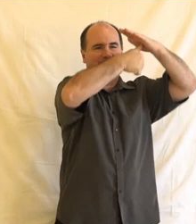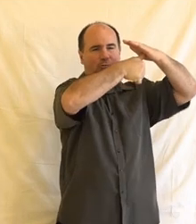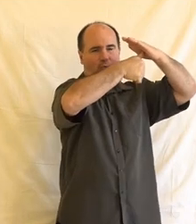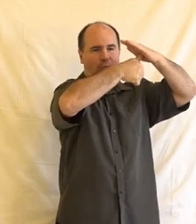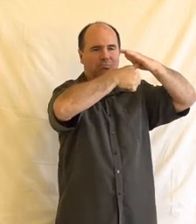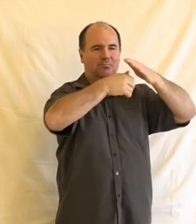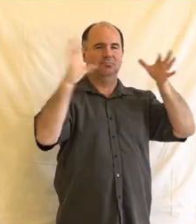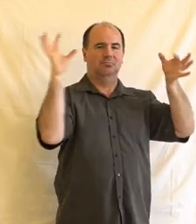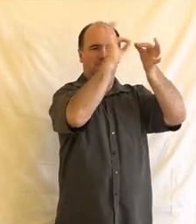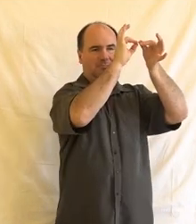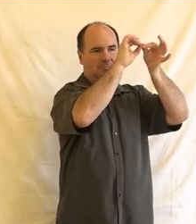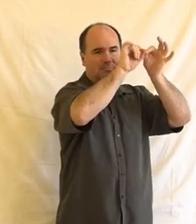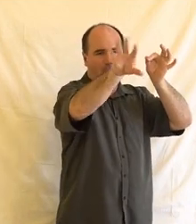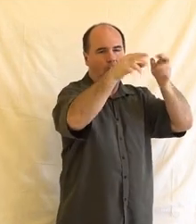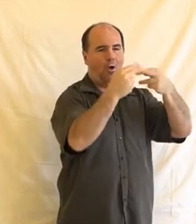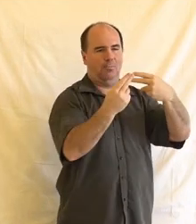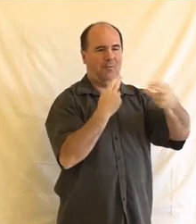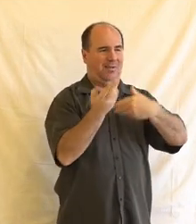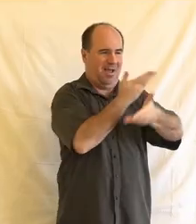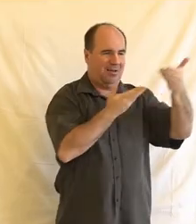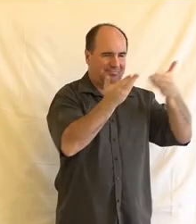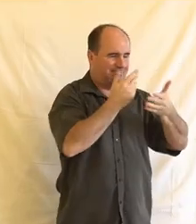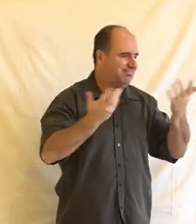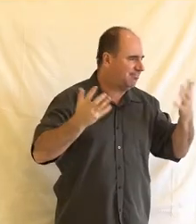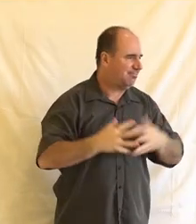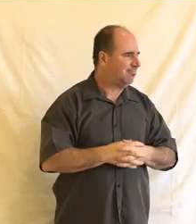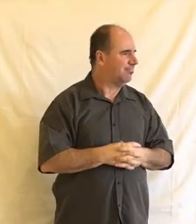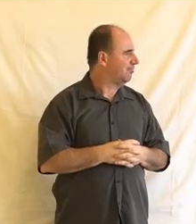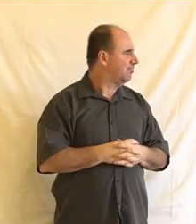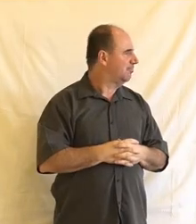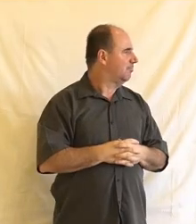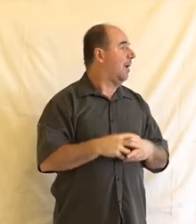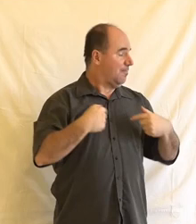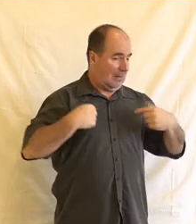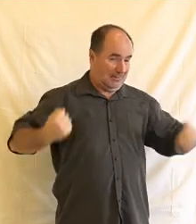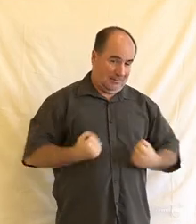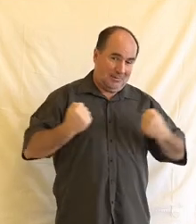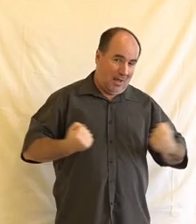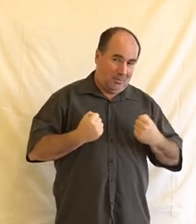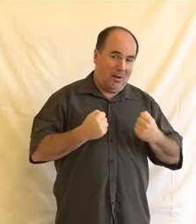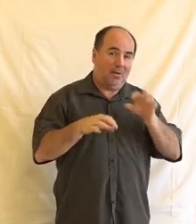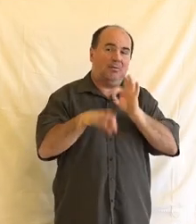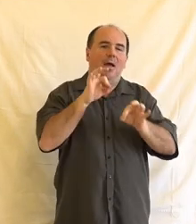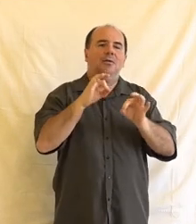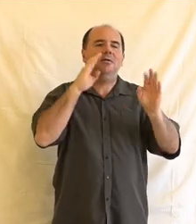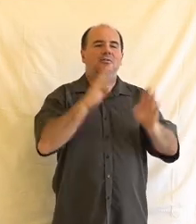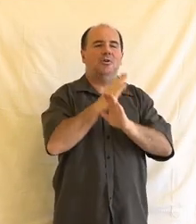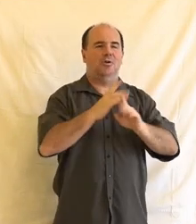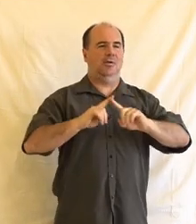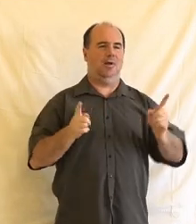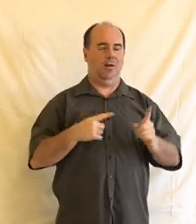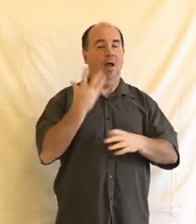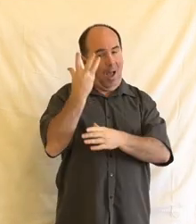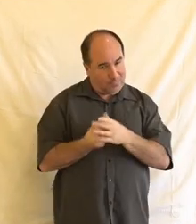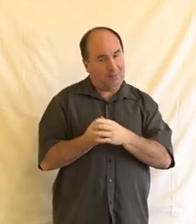z minulosti rozmazlení, že do těch tří minut se skutečně dovolali, ale teď my právě se snažíme najít to řešení jinak. Máme aplikaci, ve které si můžou